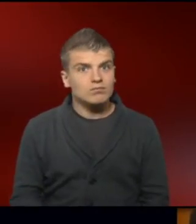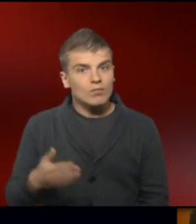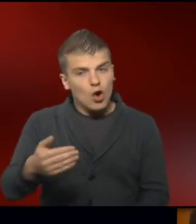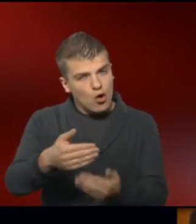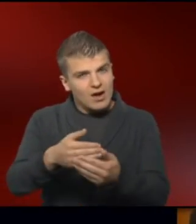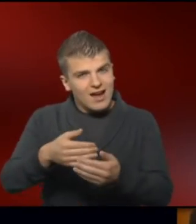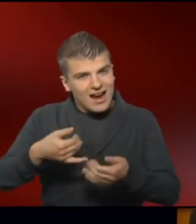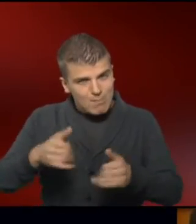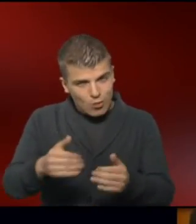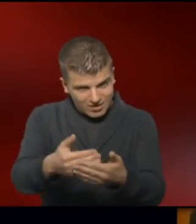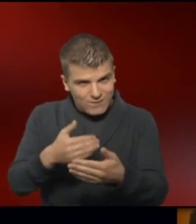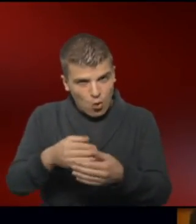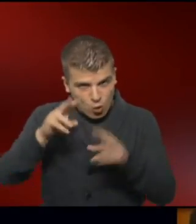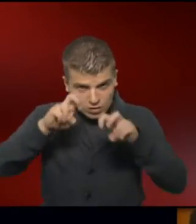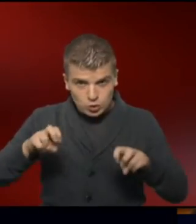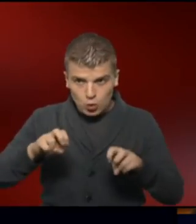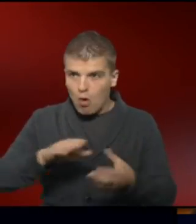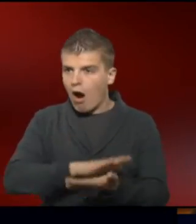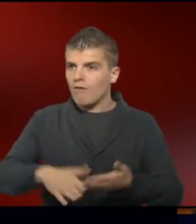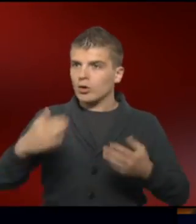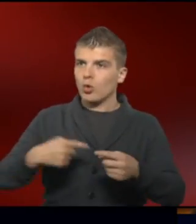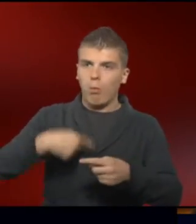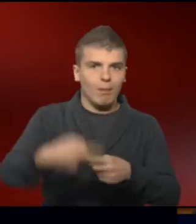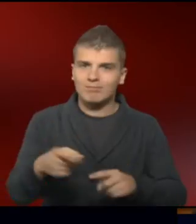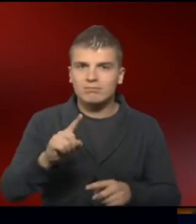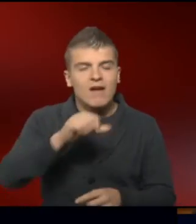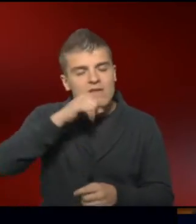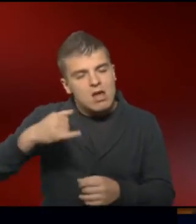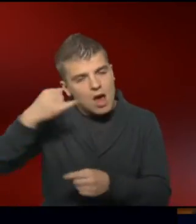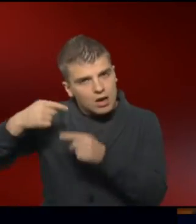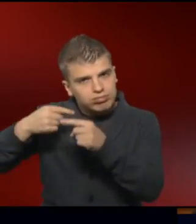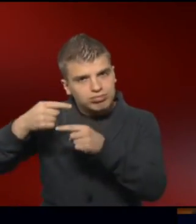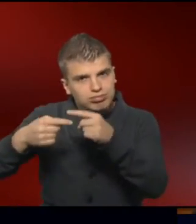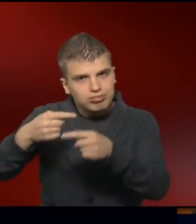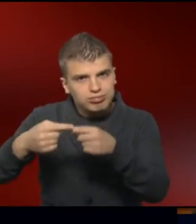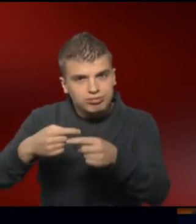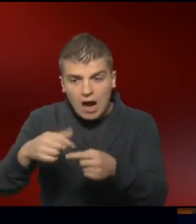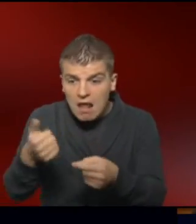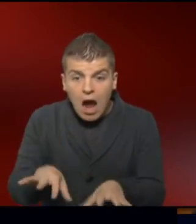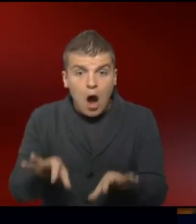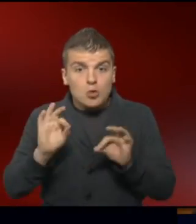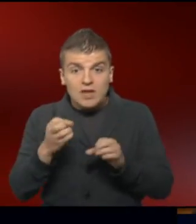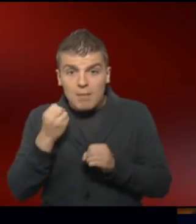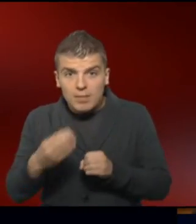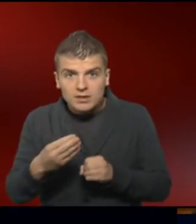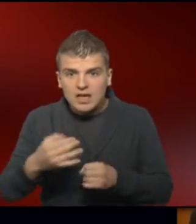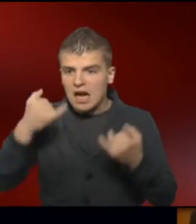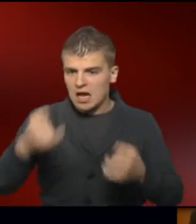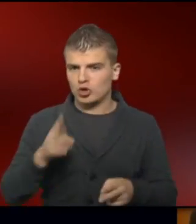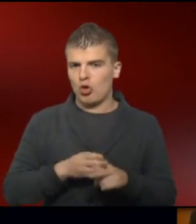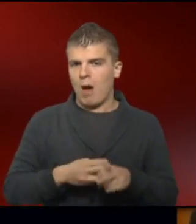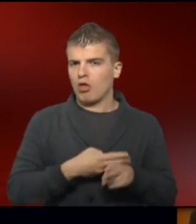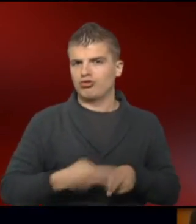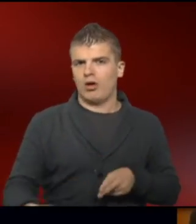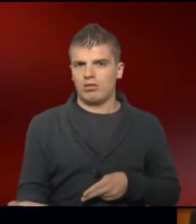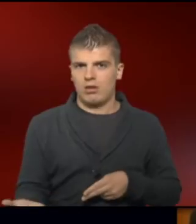Untersuchungen ist ja nicht von einem Tag auf den anderen gekommen, sondern hat sich über viele Jahre entwickelt von einer Ausnahmesituation in eine Routine. die